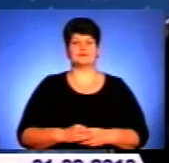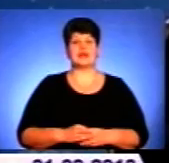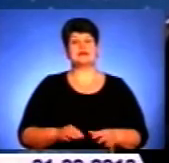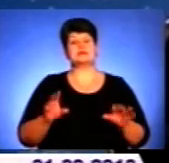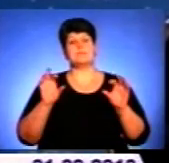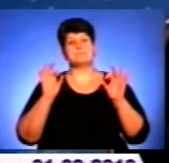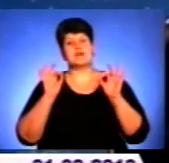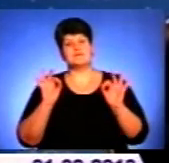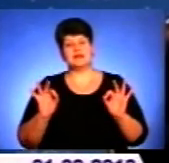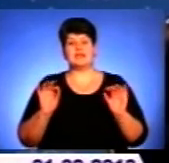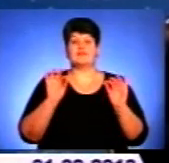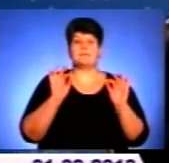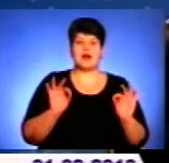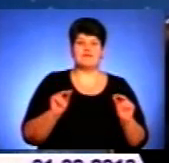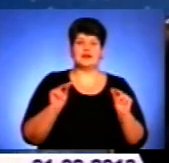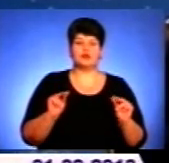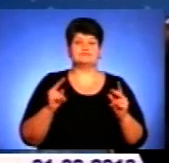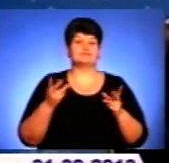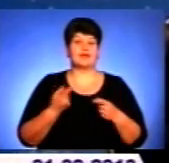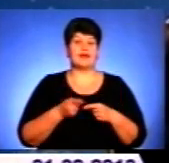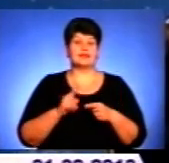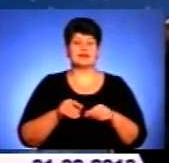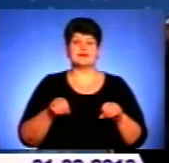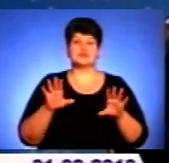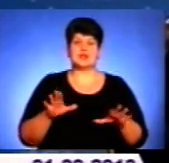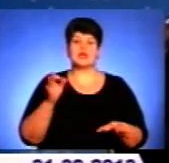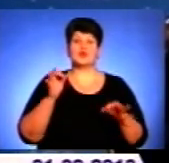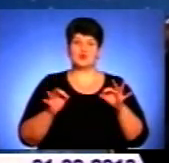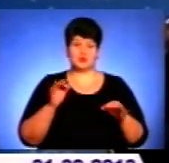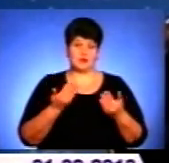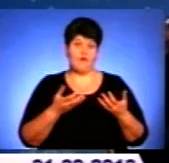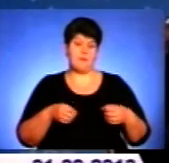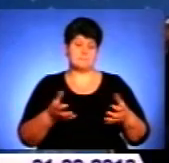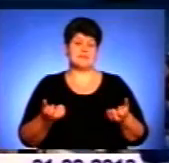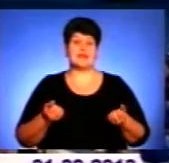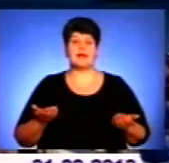Справедливе воно, правильне ли воно це рішення, але суд його прийняв.